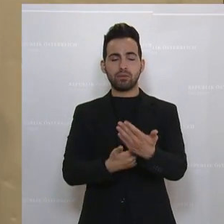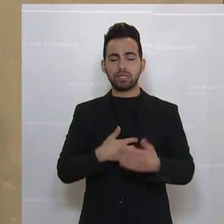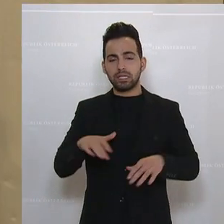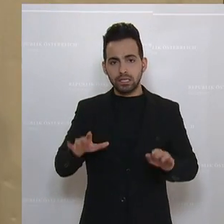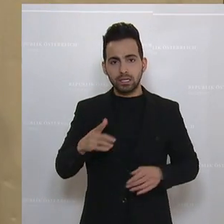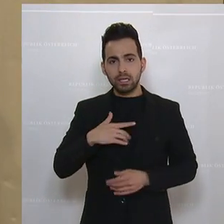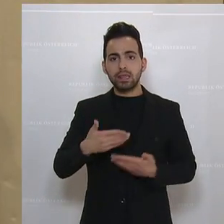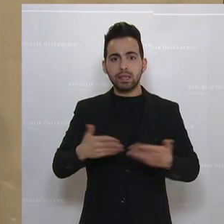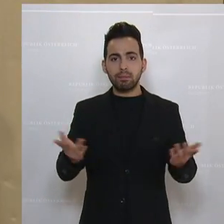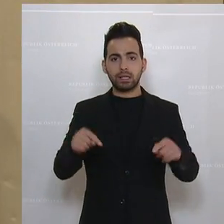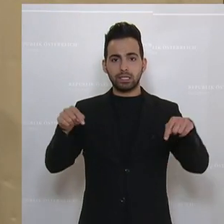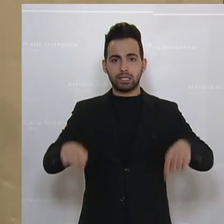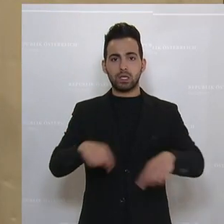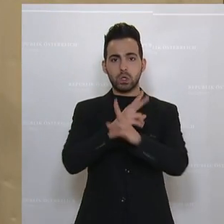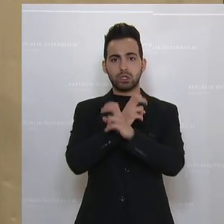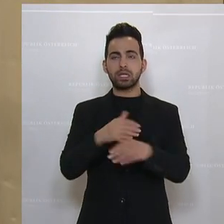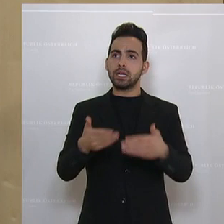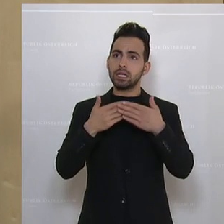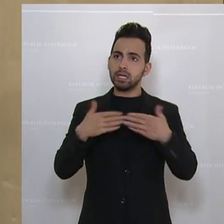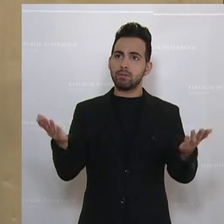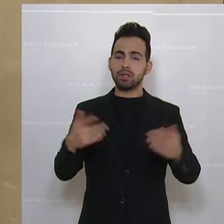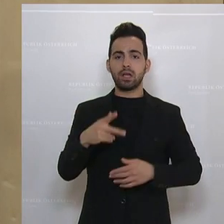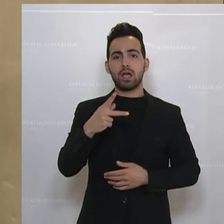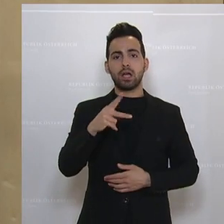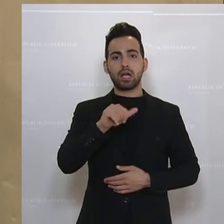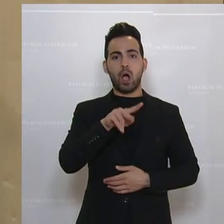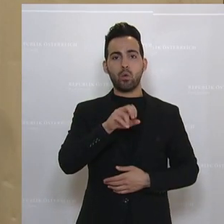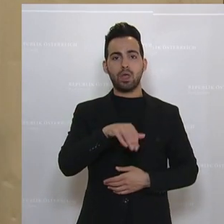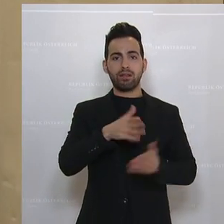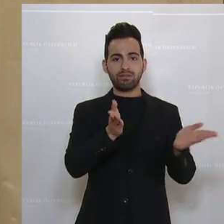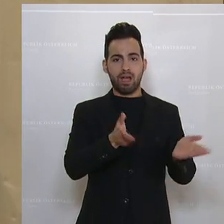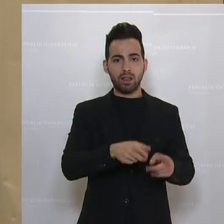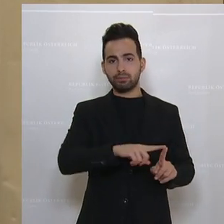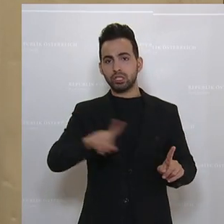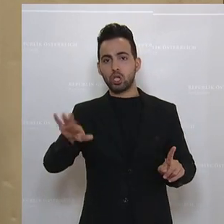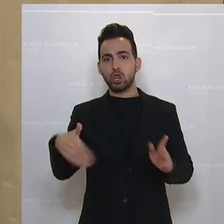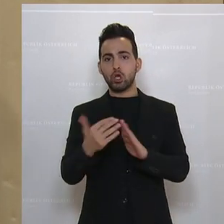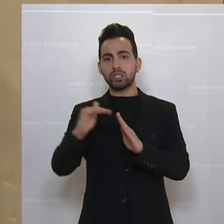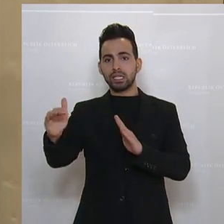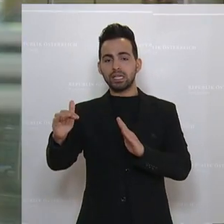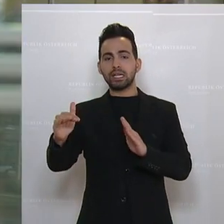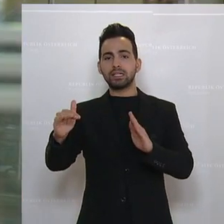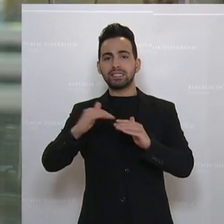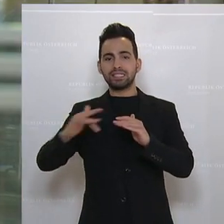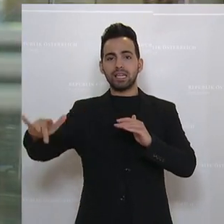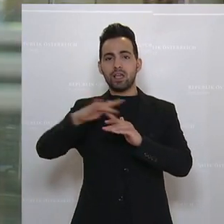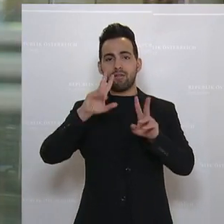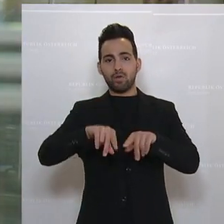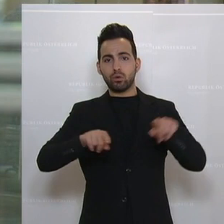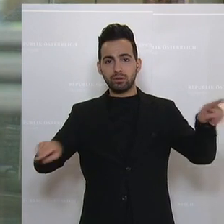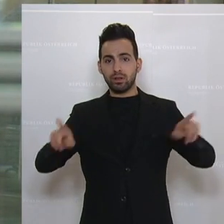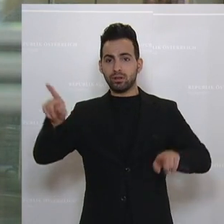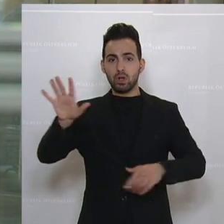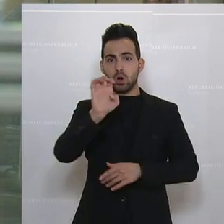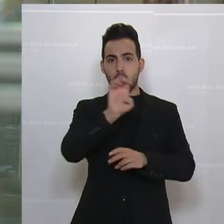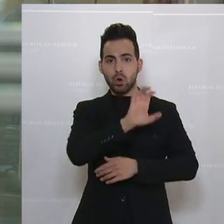niemand in Österreich, niemand vom Kaunertal bis zum Neusiedlersee, vom Waldviertel bis nach Hermagor, niemand braucht sich